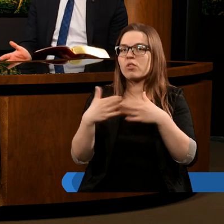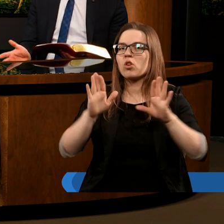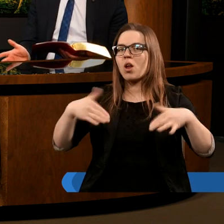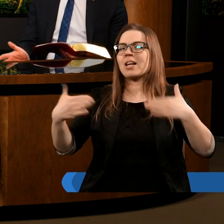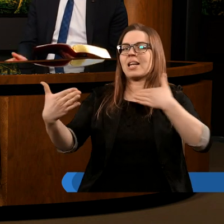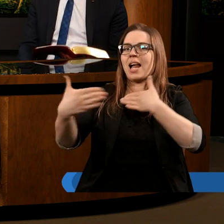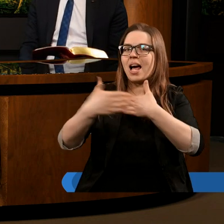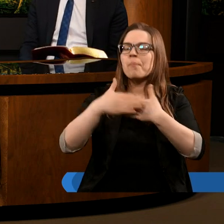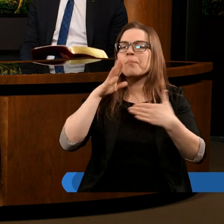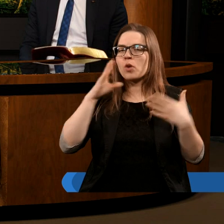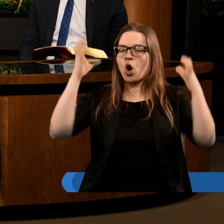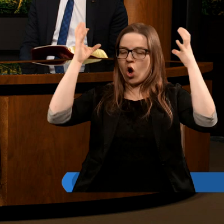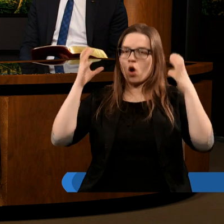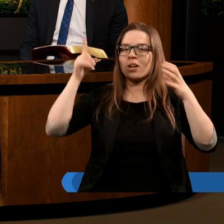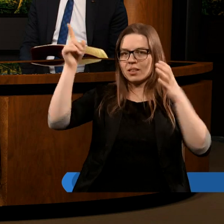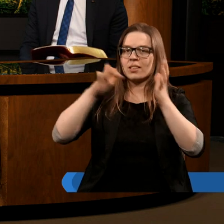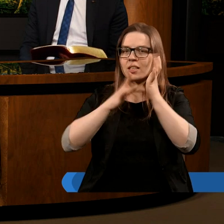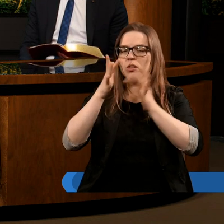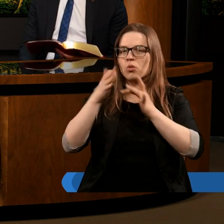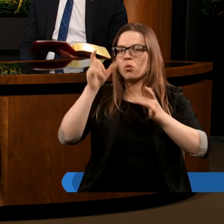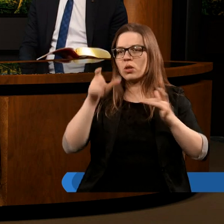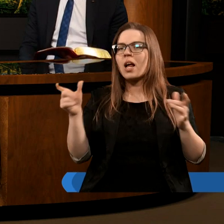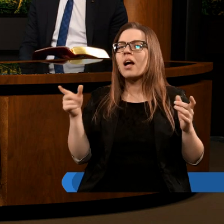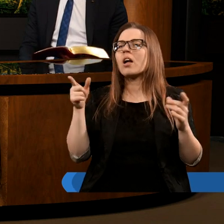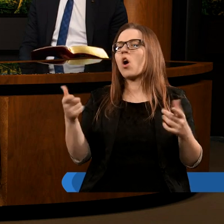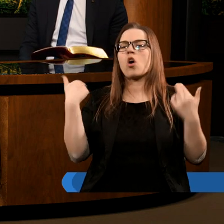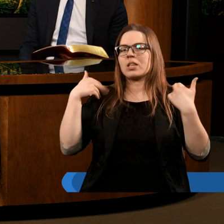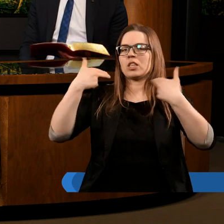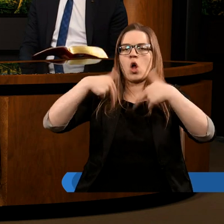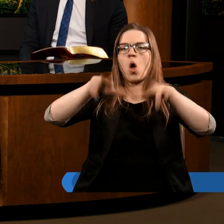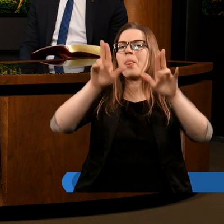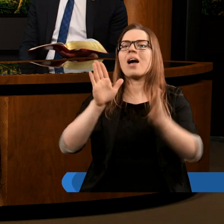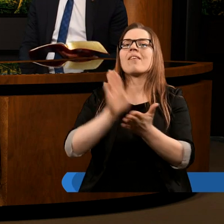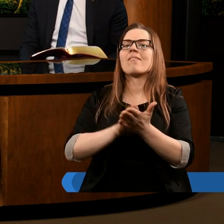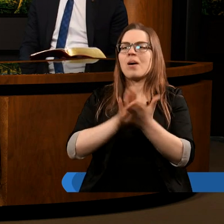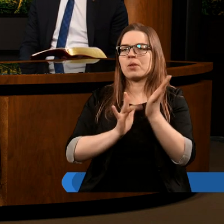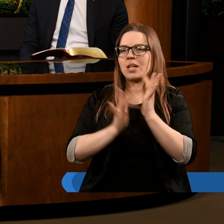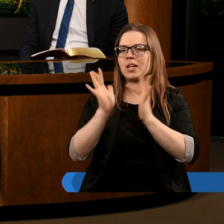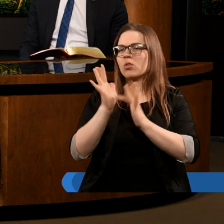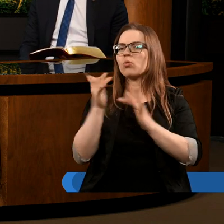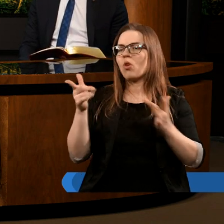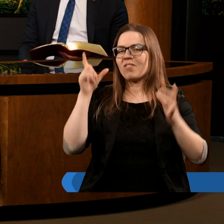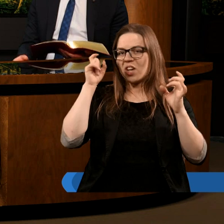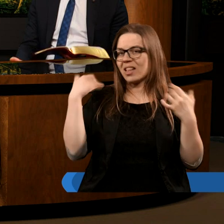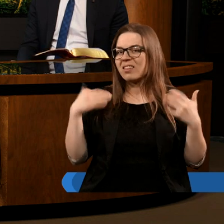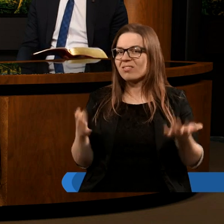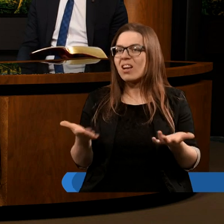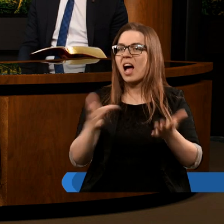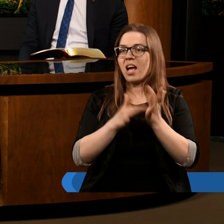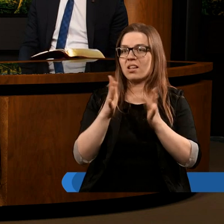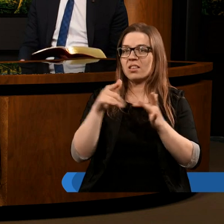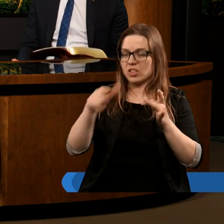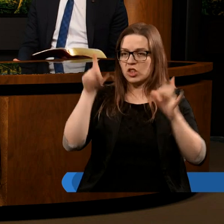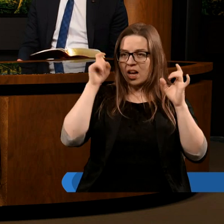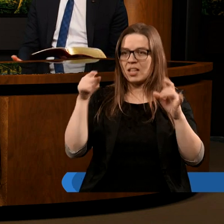zamknięte, gdy dokonała się koronacja Jezusa Chrystusa, on nie chciał oddać chwały Jezusowi. Teraz, gdy jest